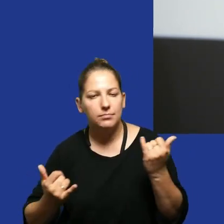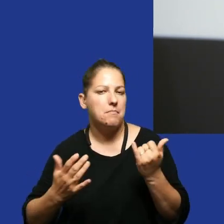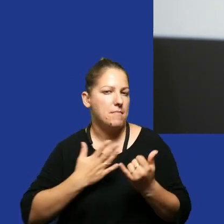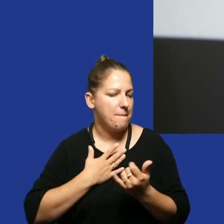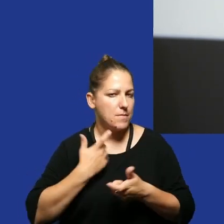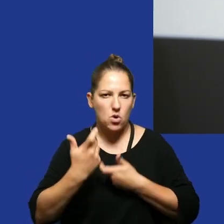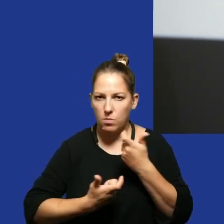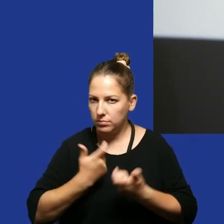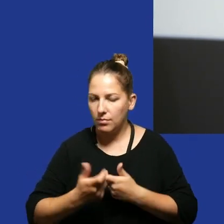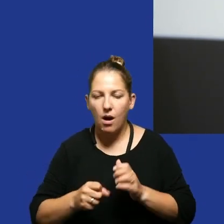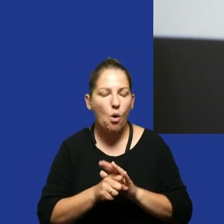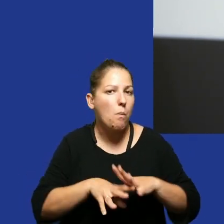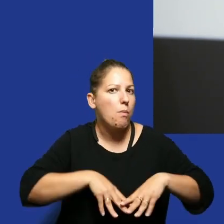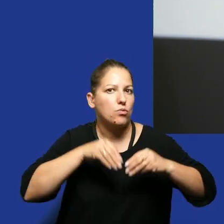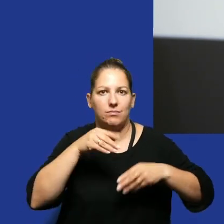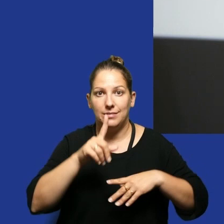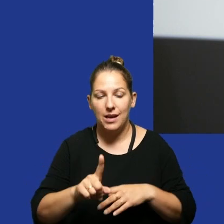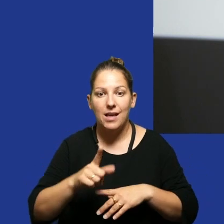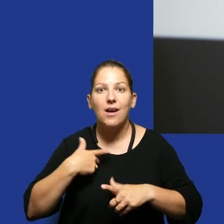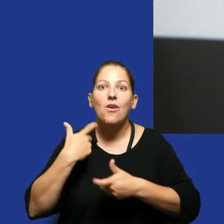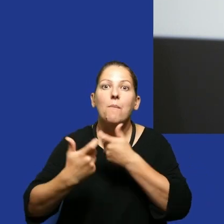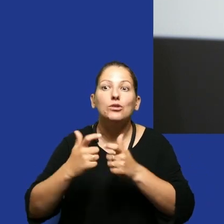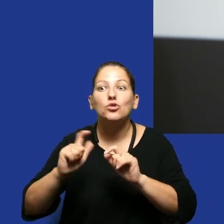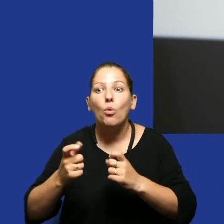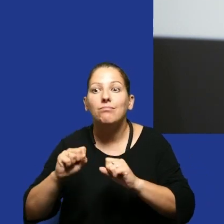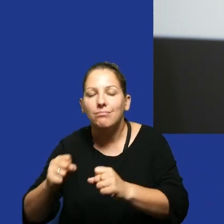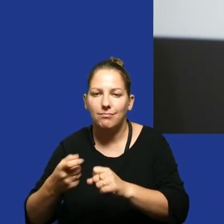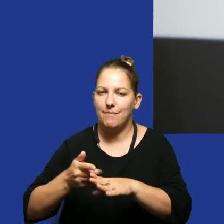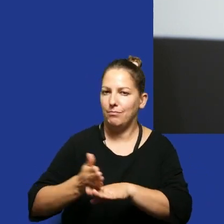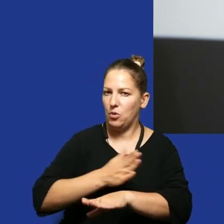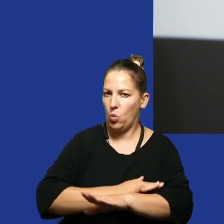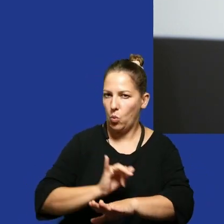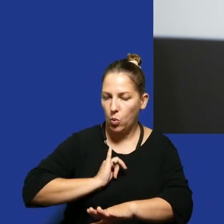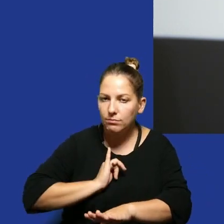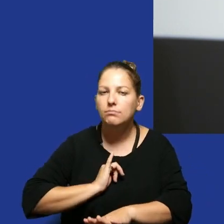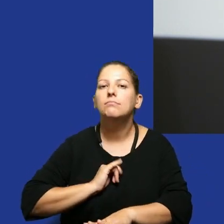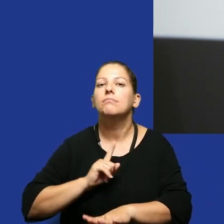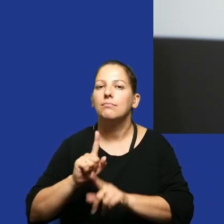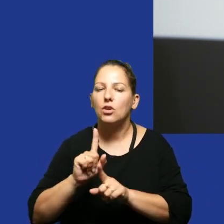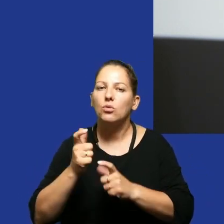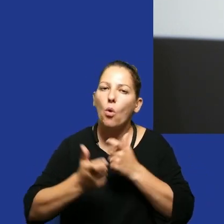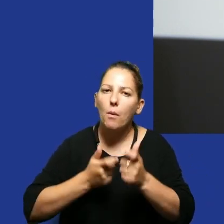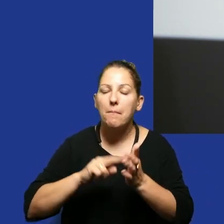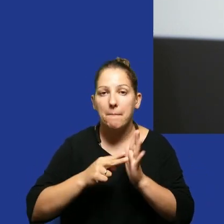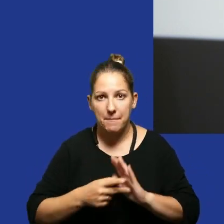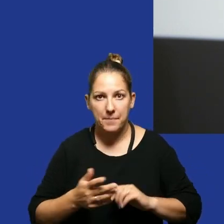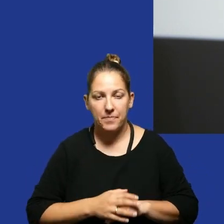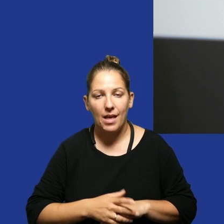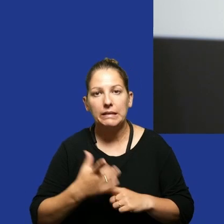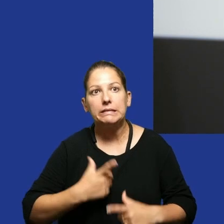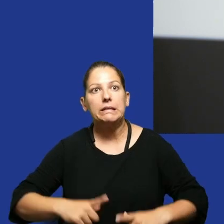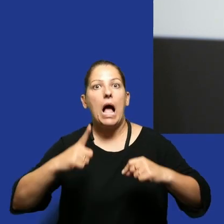mamy opracowywane od podstaw zanim w ogóle ruszymy z czymkolwiek że wszystko mamy już opracowane więc nas nic nie